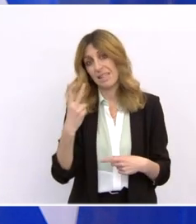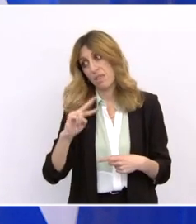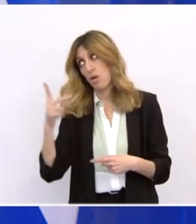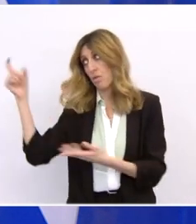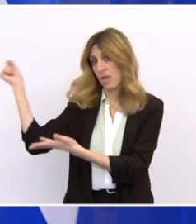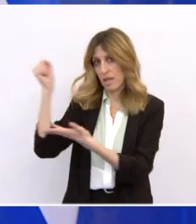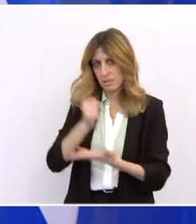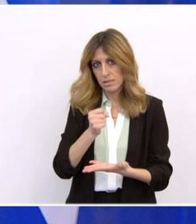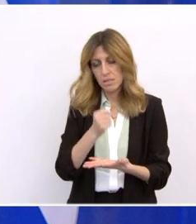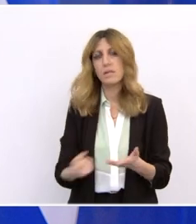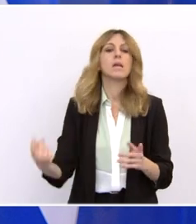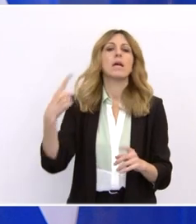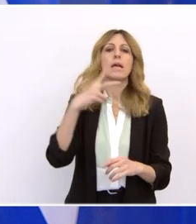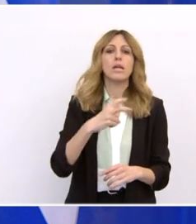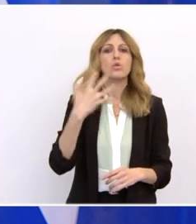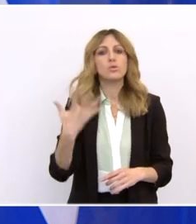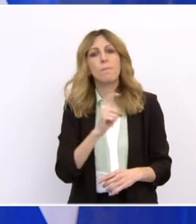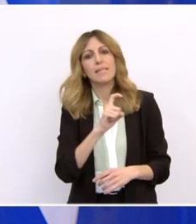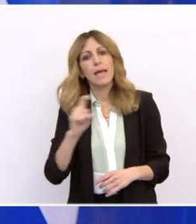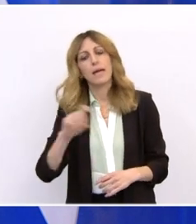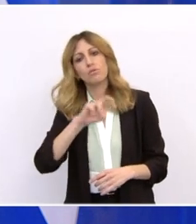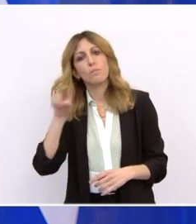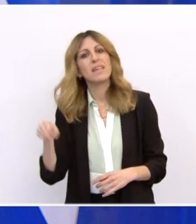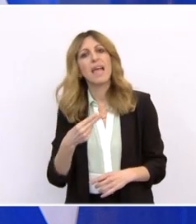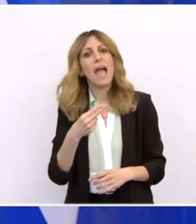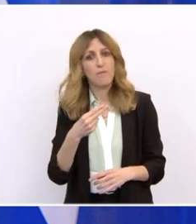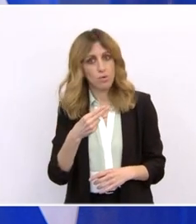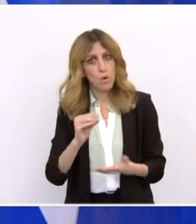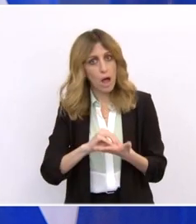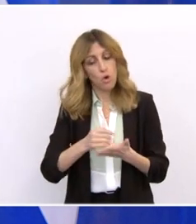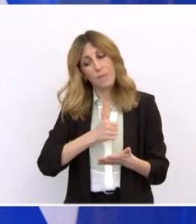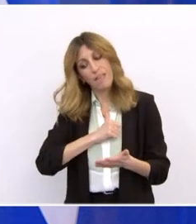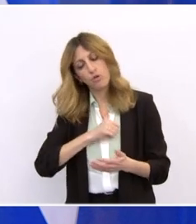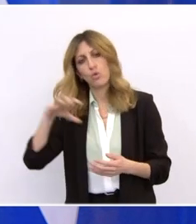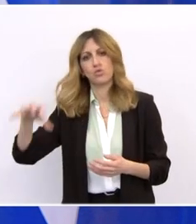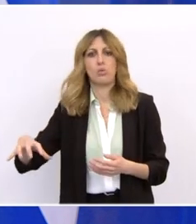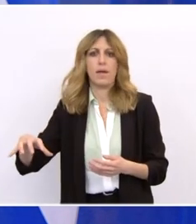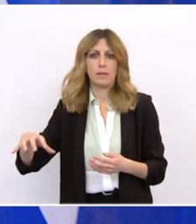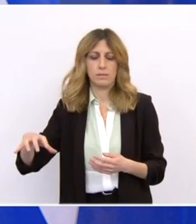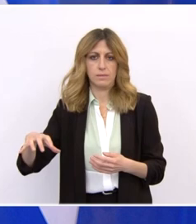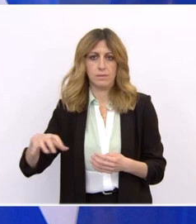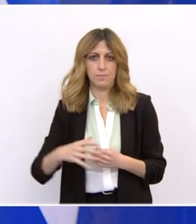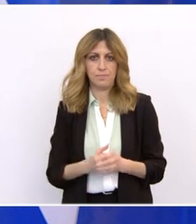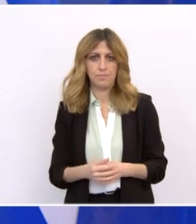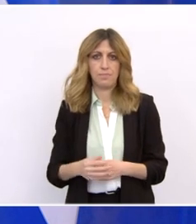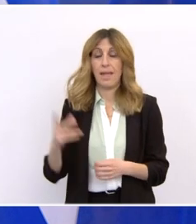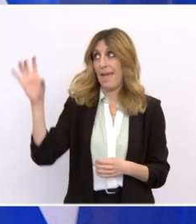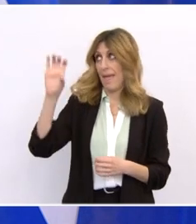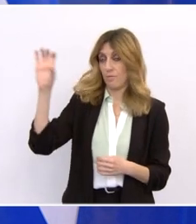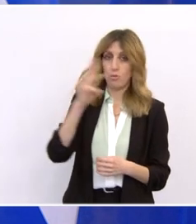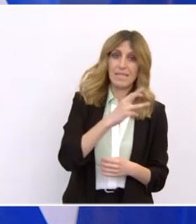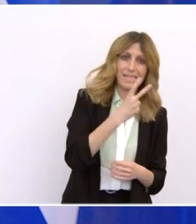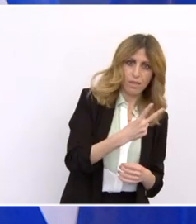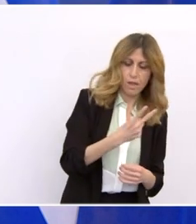25 εκατομμυρίων ευρώ που θα κινητοποιηθούν από τον ιδιωτικό τομέα. Να συζητάμε δηλαδή για κάτι πολύ μεγαλύτερο